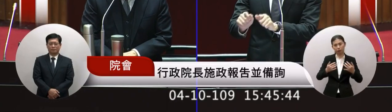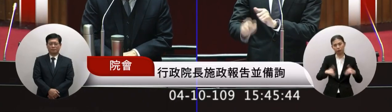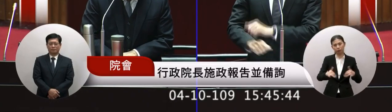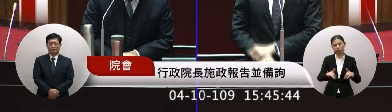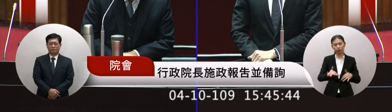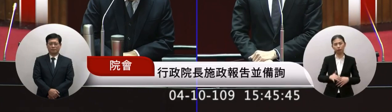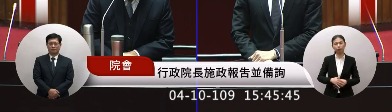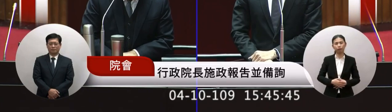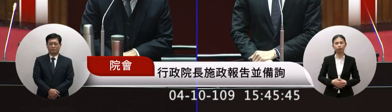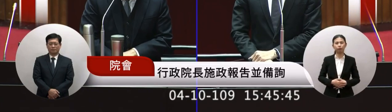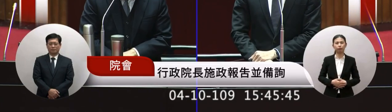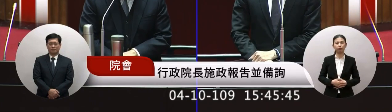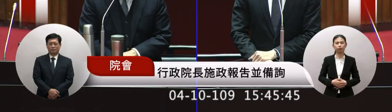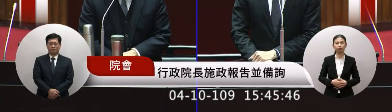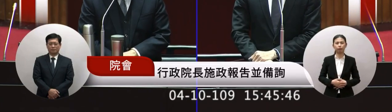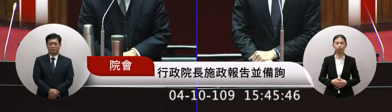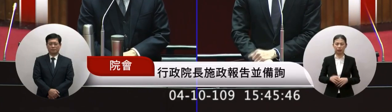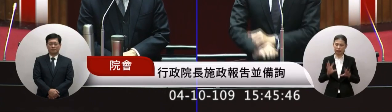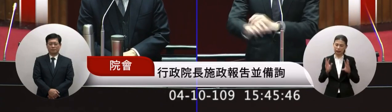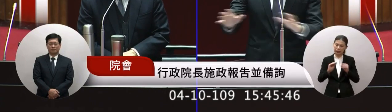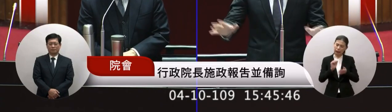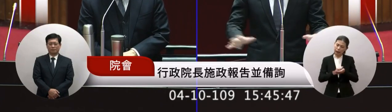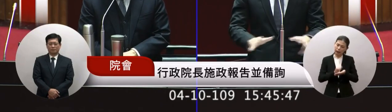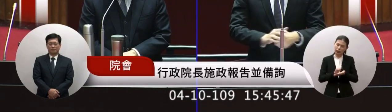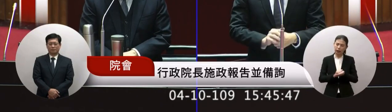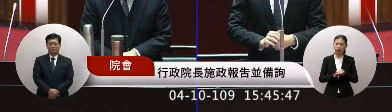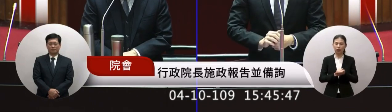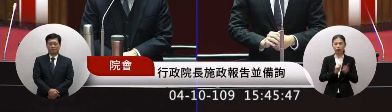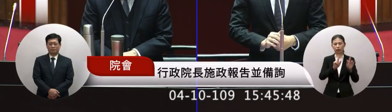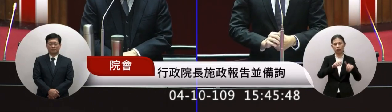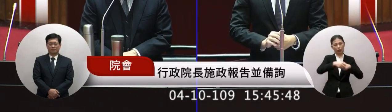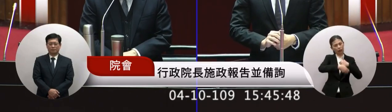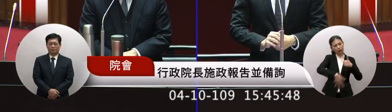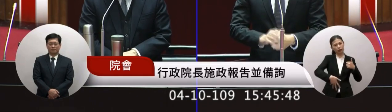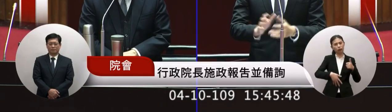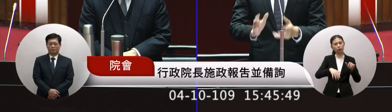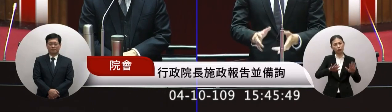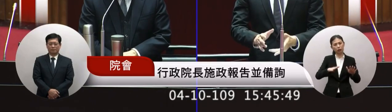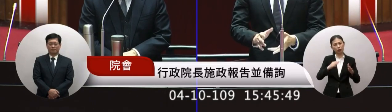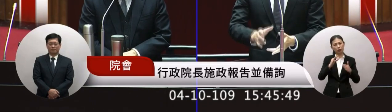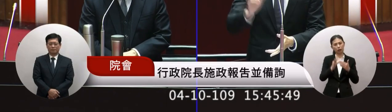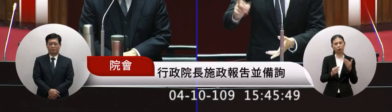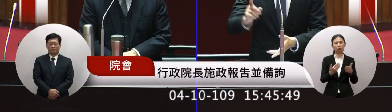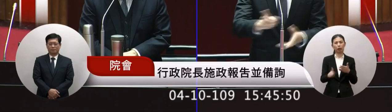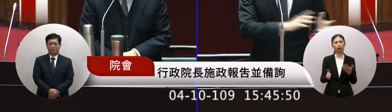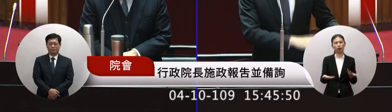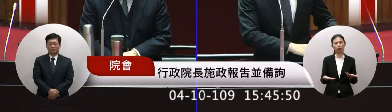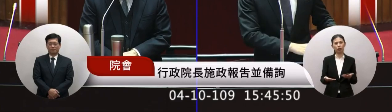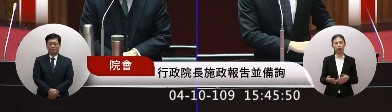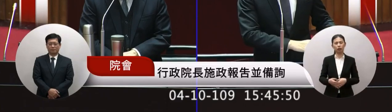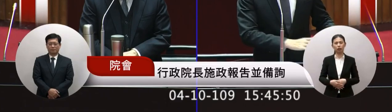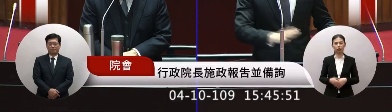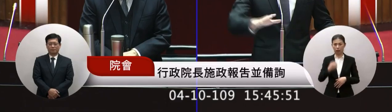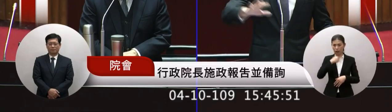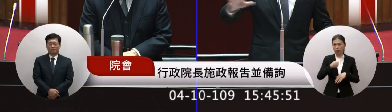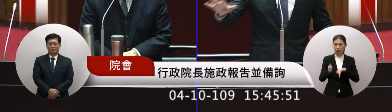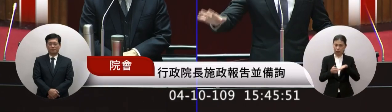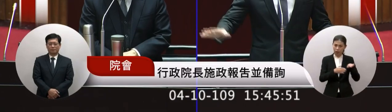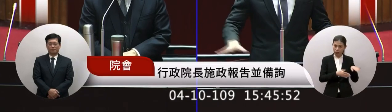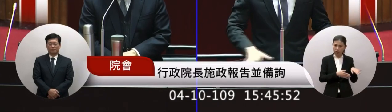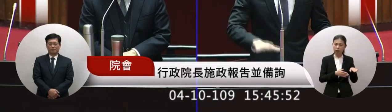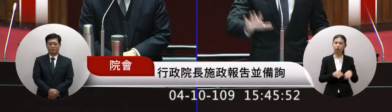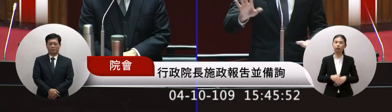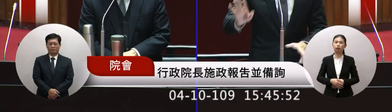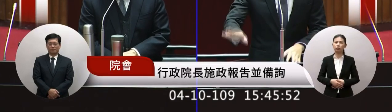打他們的資料去這些系統不知道說這個有準備好嗎另外不是這樣再來這個